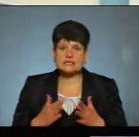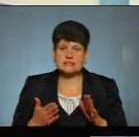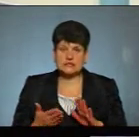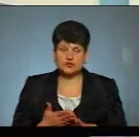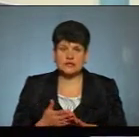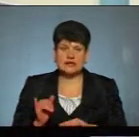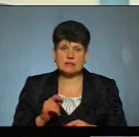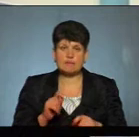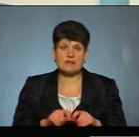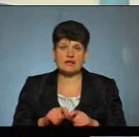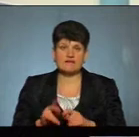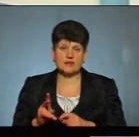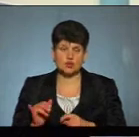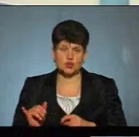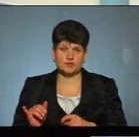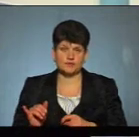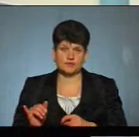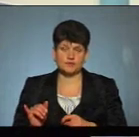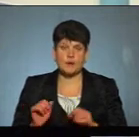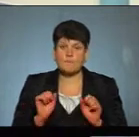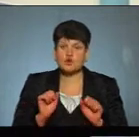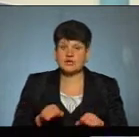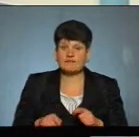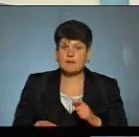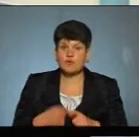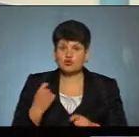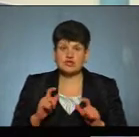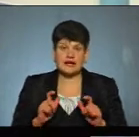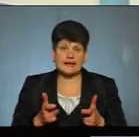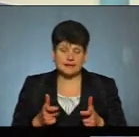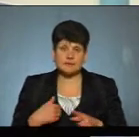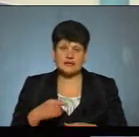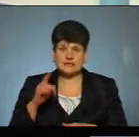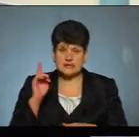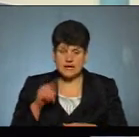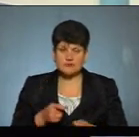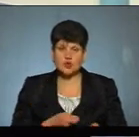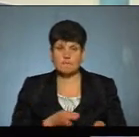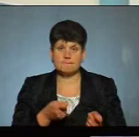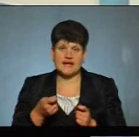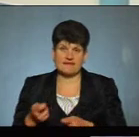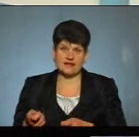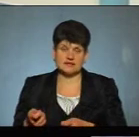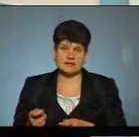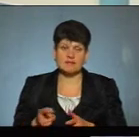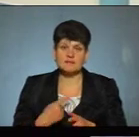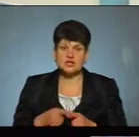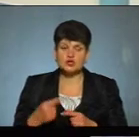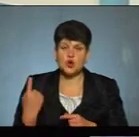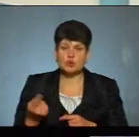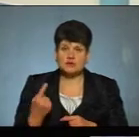перевірку вже можливих порушень карантину, тому що ми знаємо, що перевезення міжобласні,